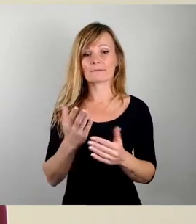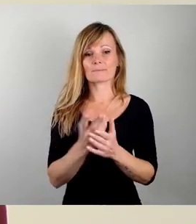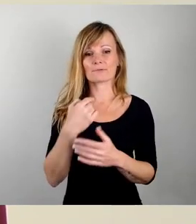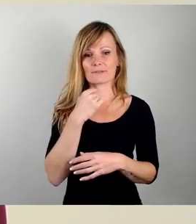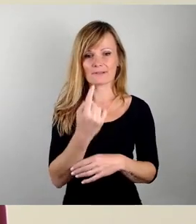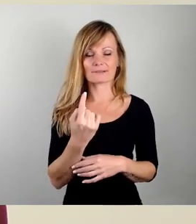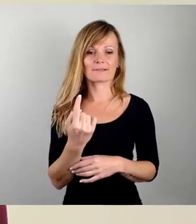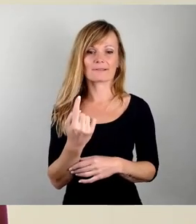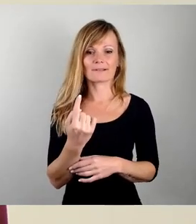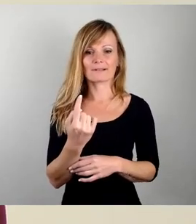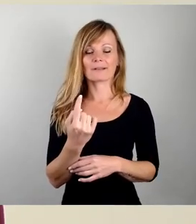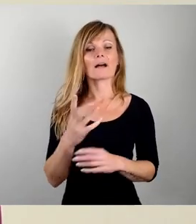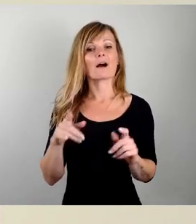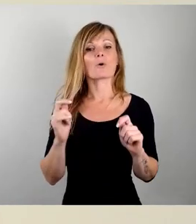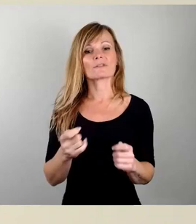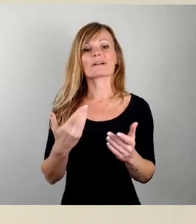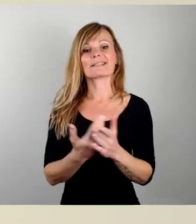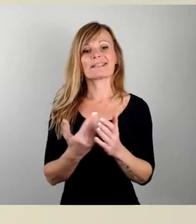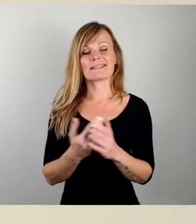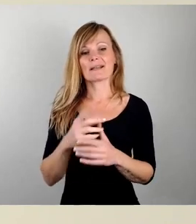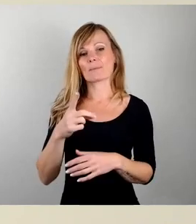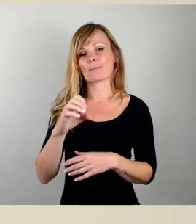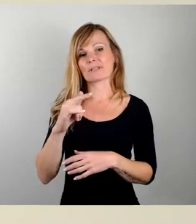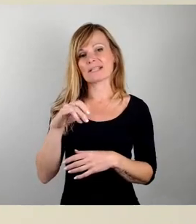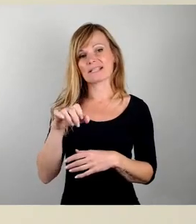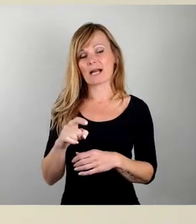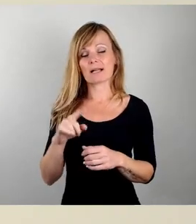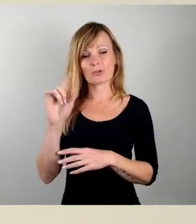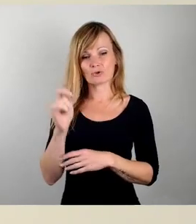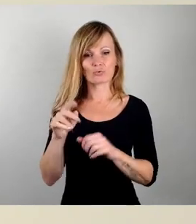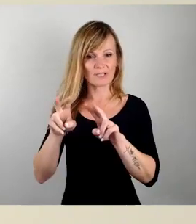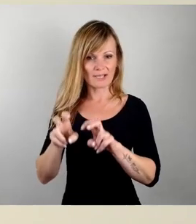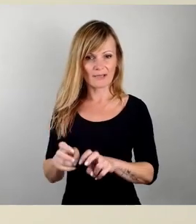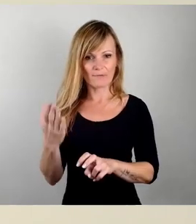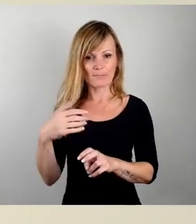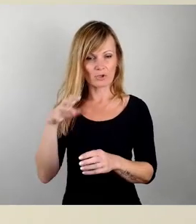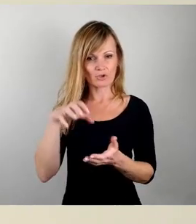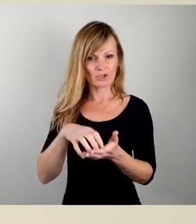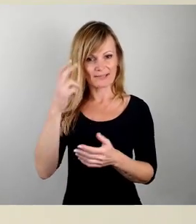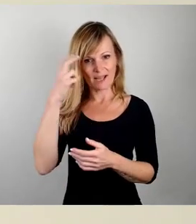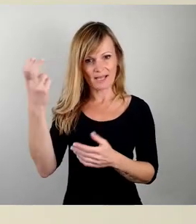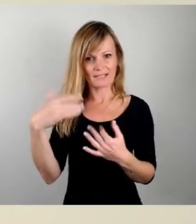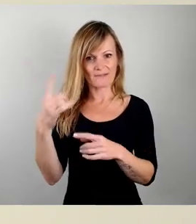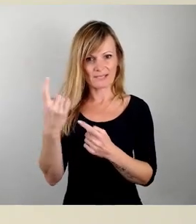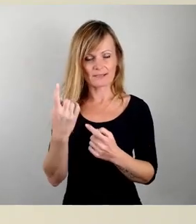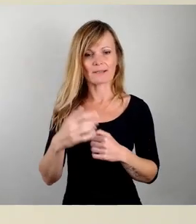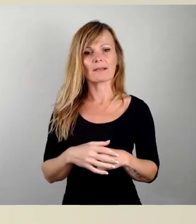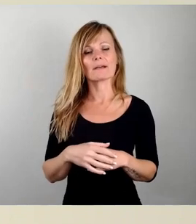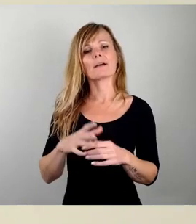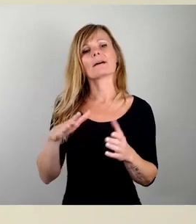Auftrag für so eine Potenzialstudie aus dem Stadtrat kam und auf Basis des im letzten Jahr beschlossenen Flächenerwerbs- und